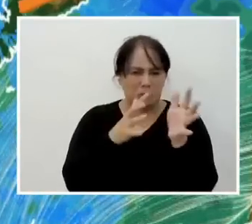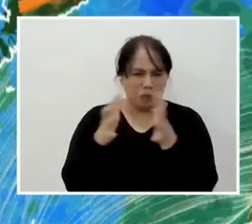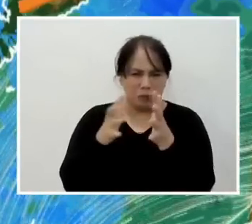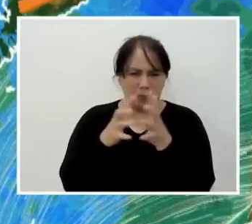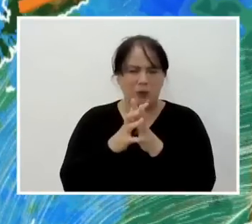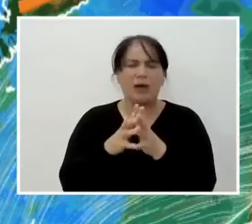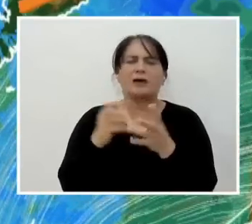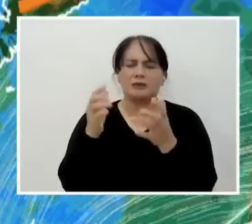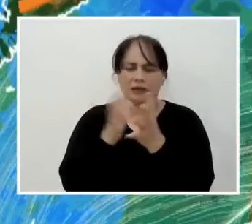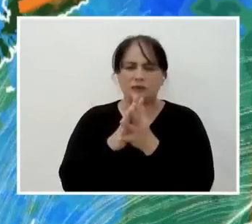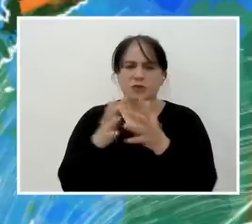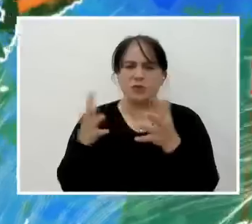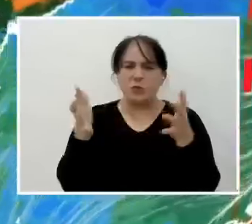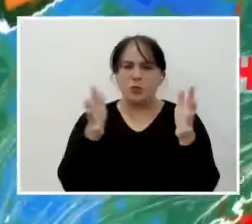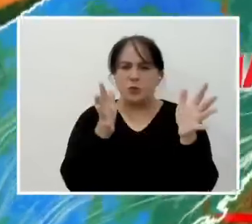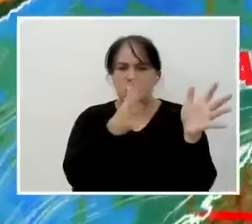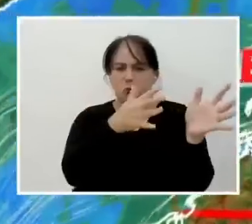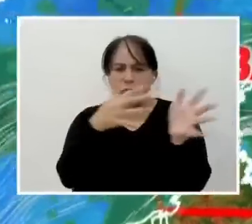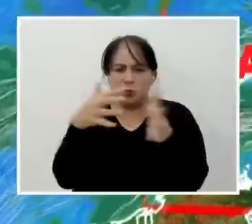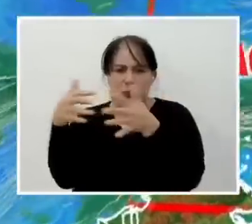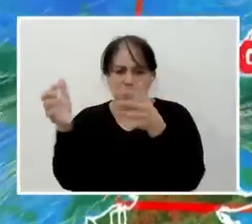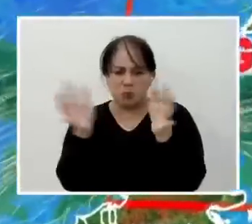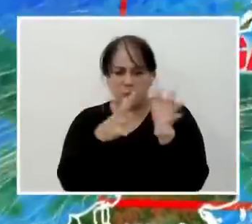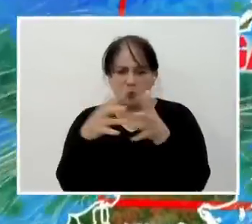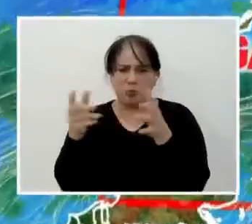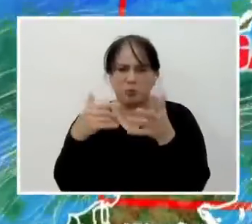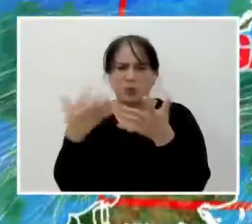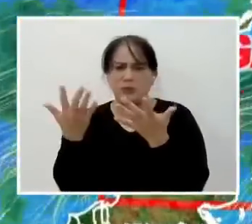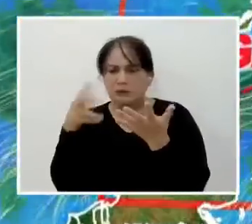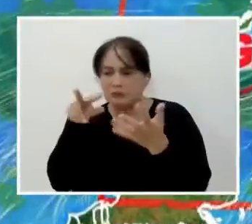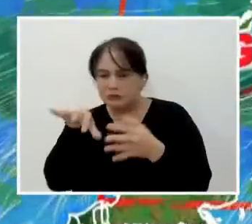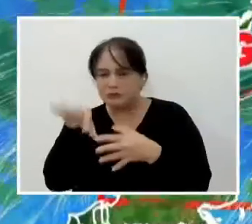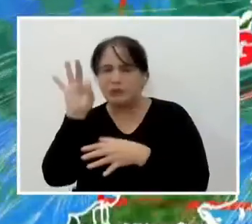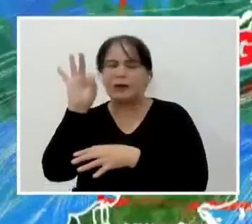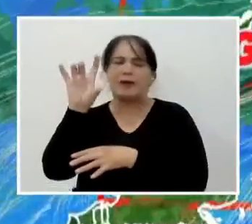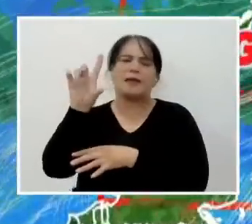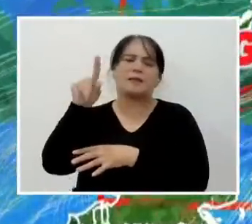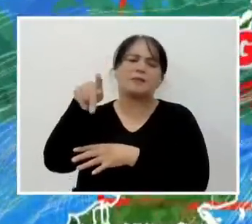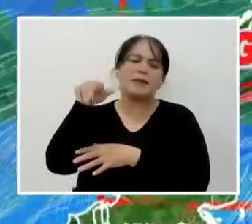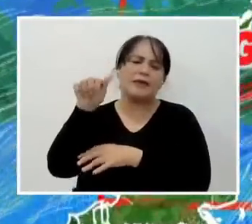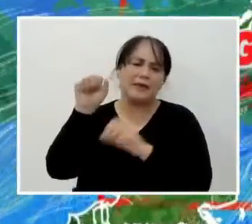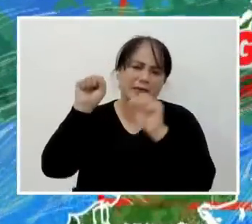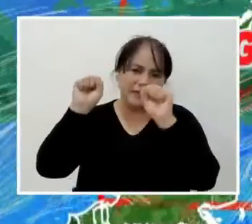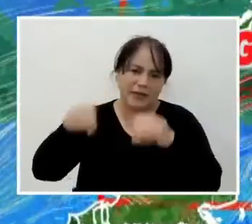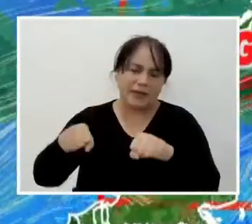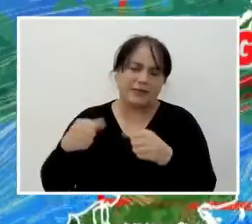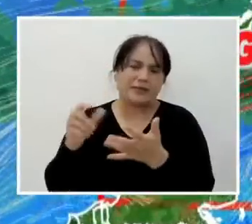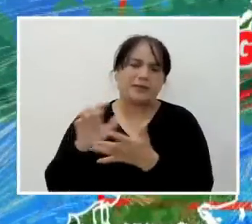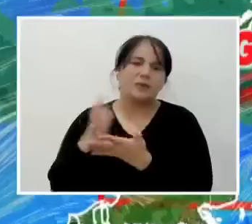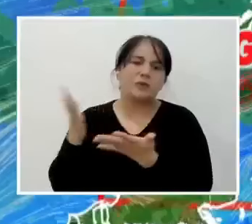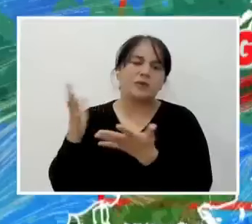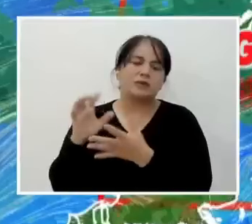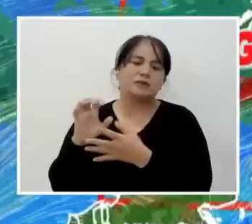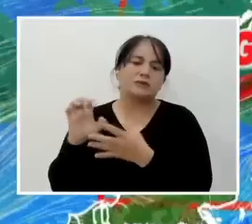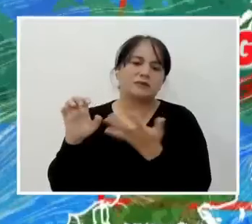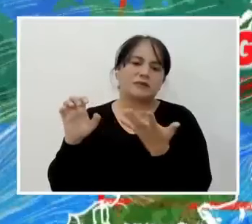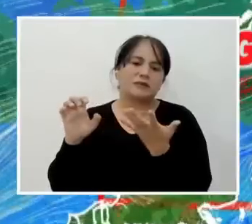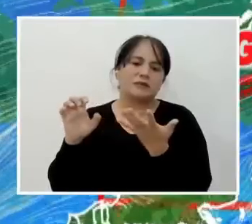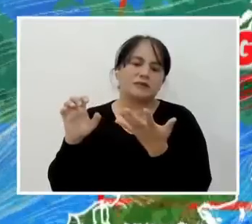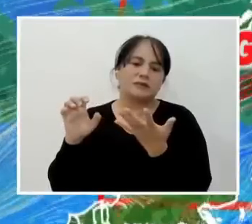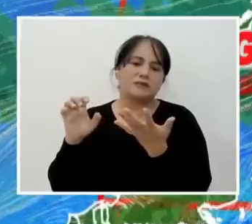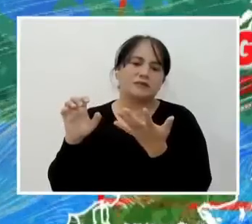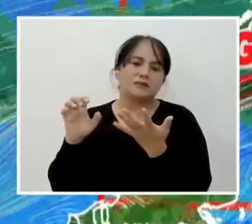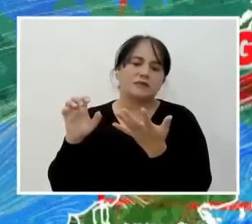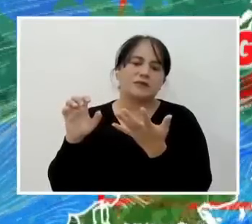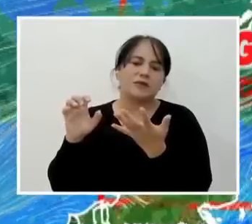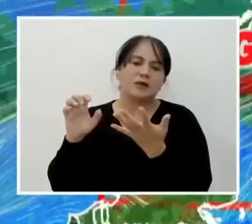hangin ang monsoon trough, kaya isang panibagong LPA ang posibleng mabuo rito sa silangan ng PAR sa